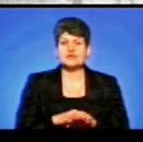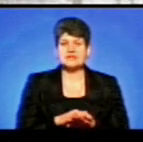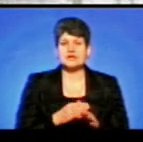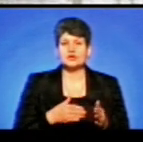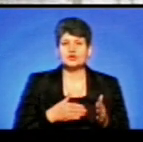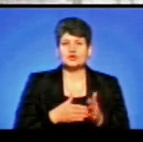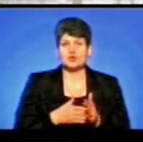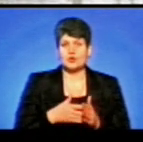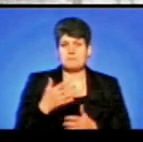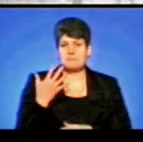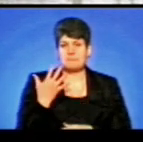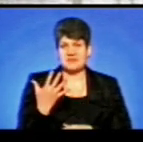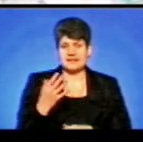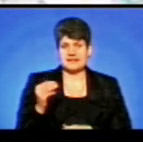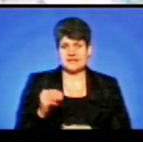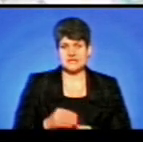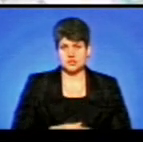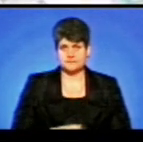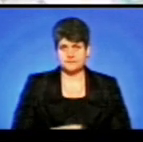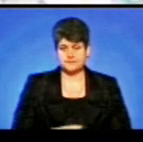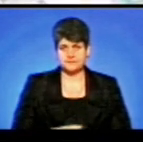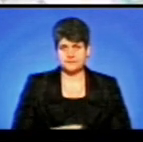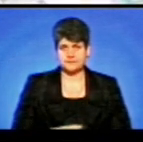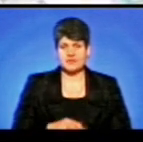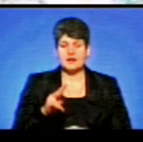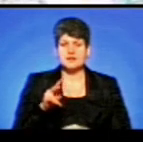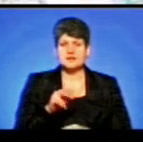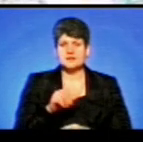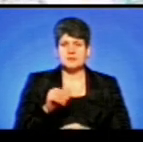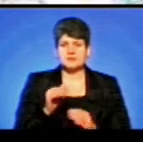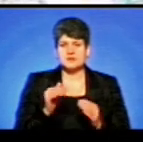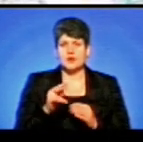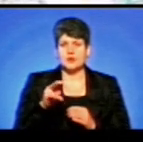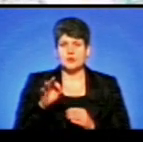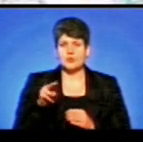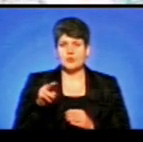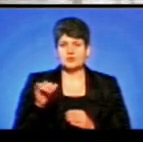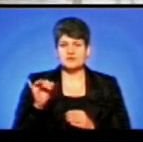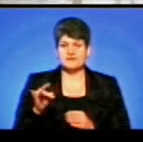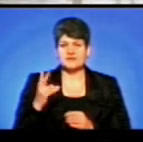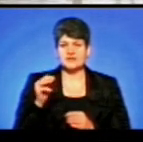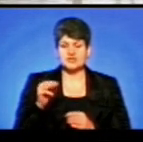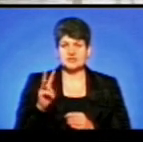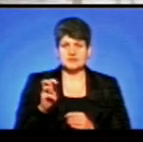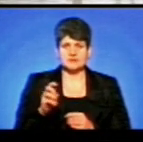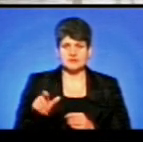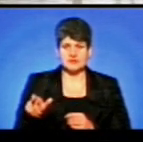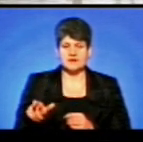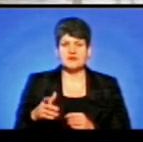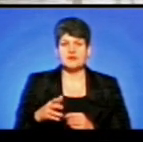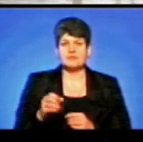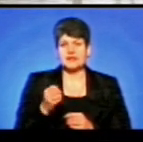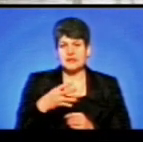до 5 тисяч. Найменше це у Лопушненська громада, яка нараховує 2300 чоловік. У 2015 році 26